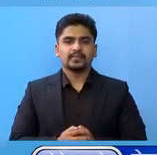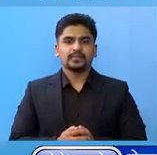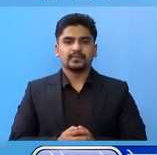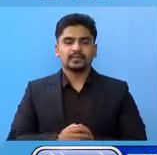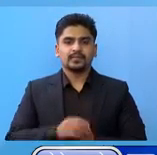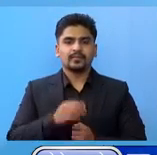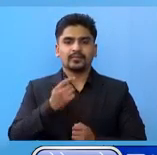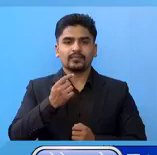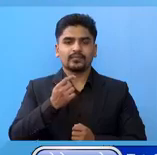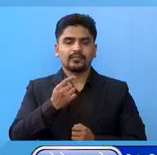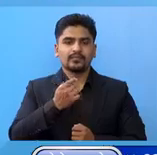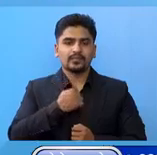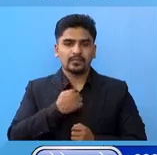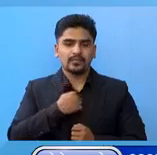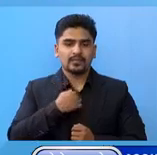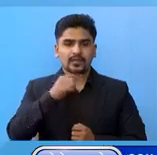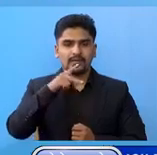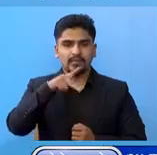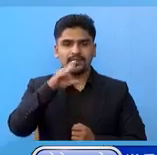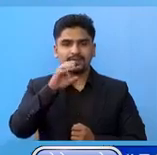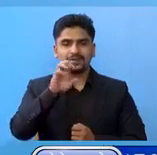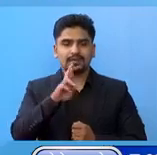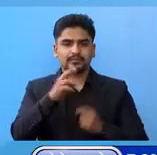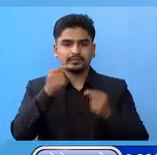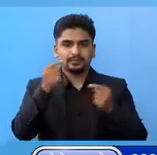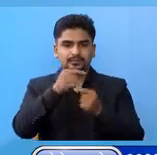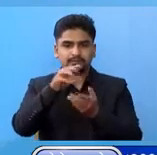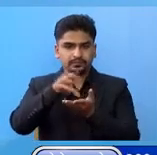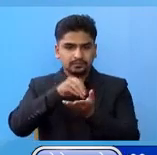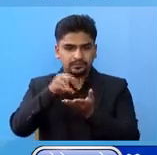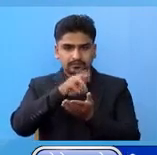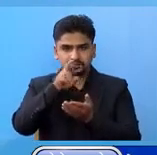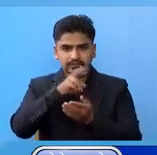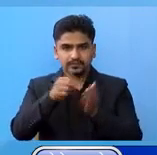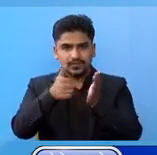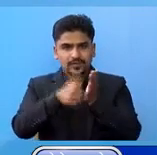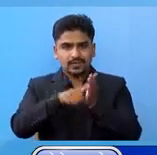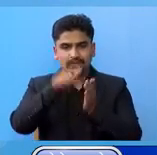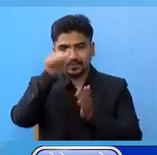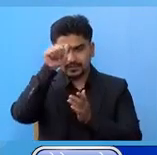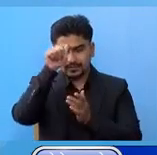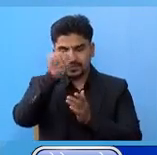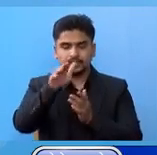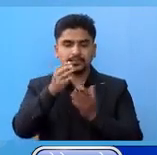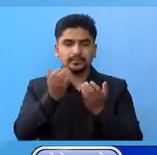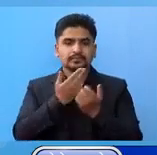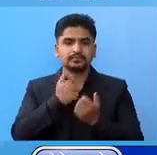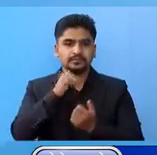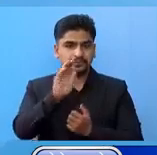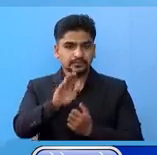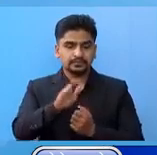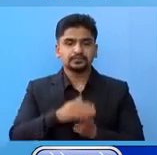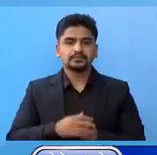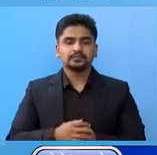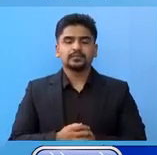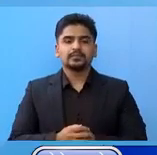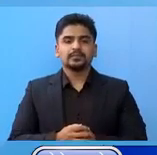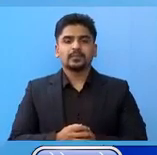रहा मां रियल टाइम PCR नमुना संकलन रहा इसको टेस्ट को बीबरण प्रास्तोत गरन चाहां छो